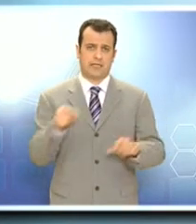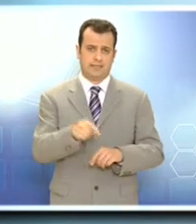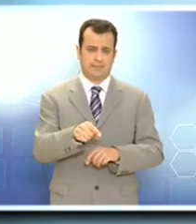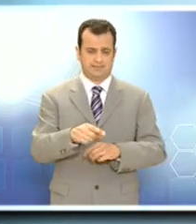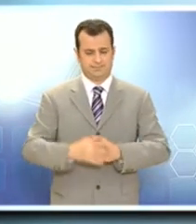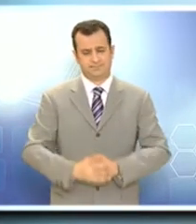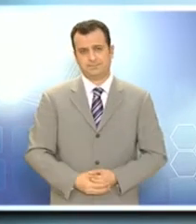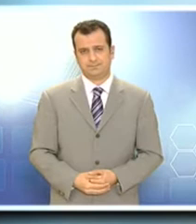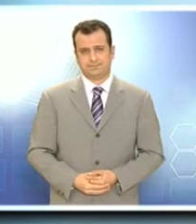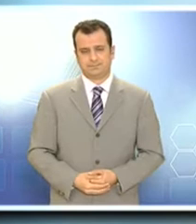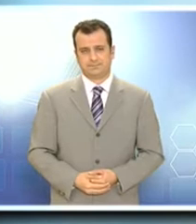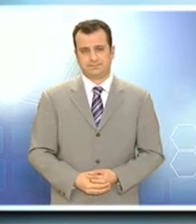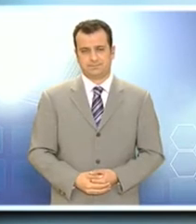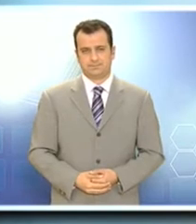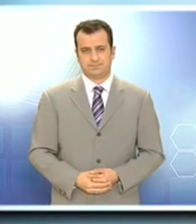πρόσβαση.